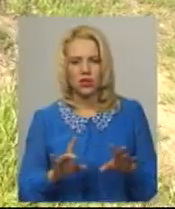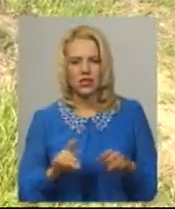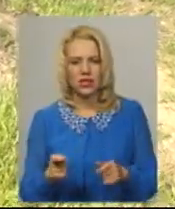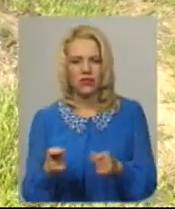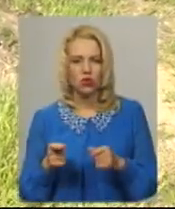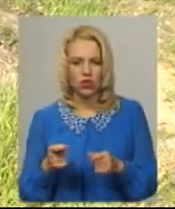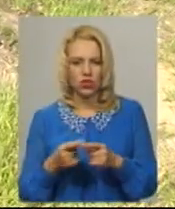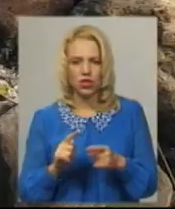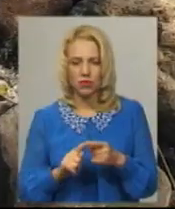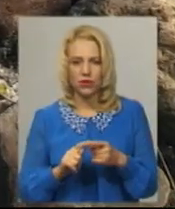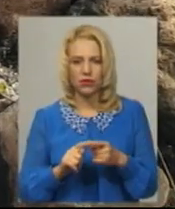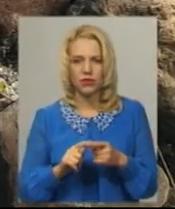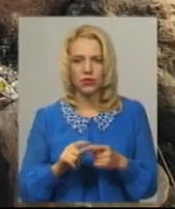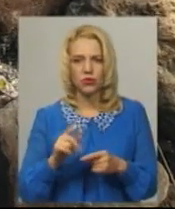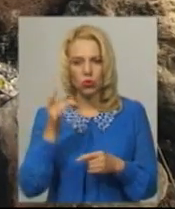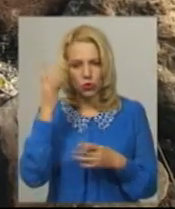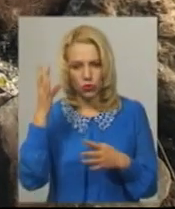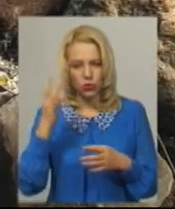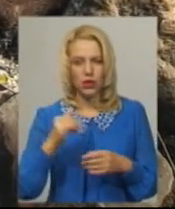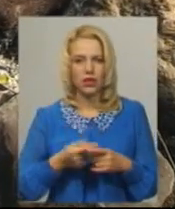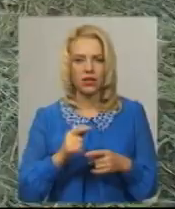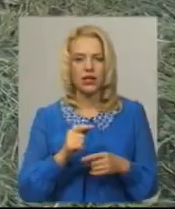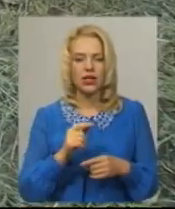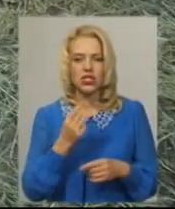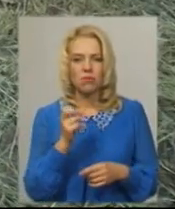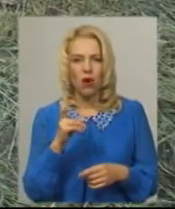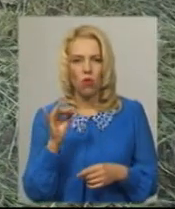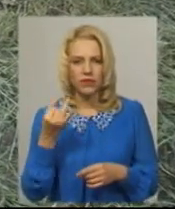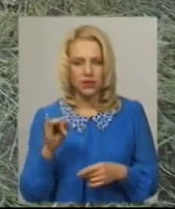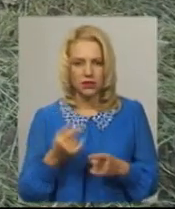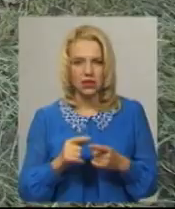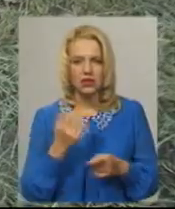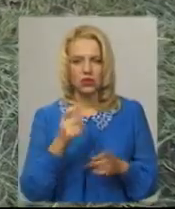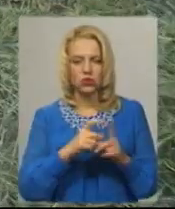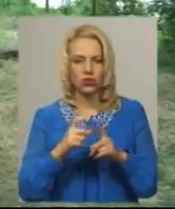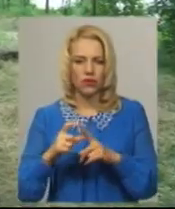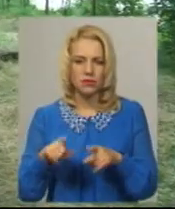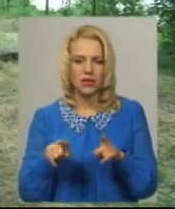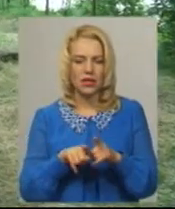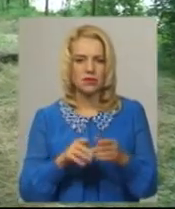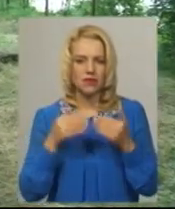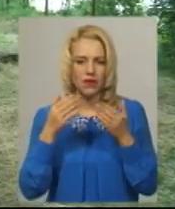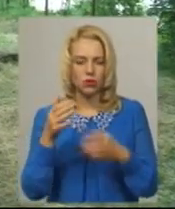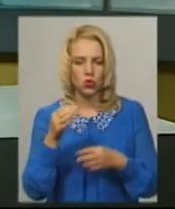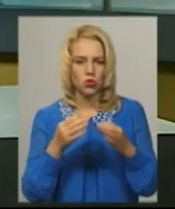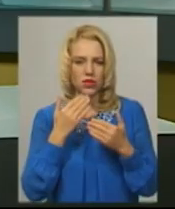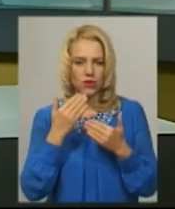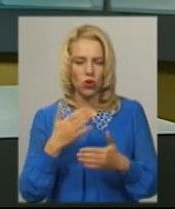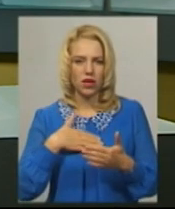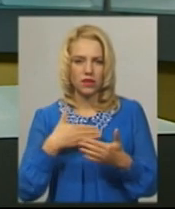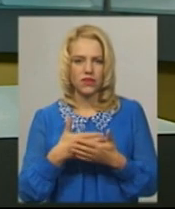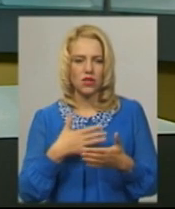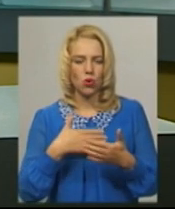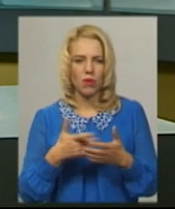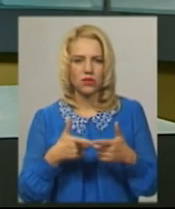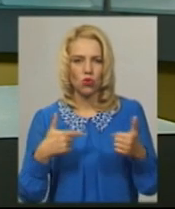історії та культури у Хмельницькій області Сергій Шпаковський. За його словами, з відповідним зверненням до суду звернулися активісти громадського об